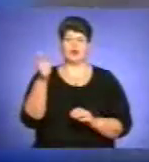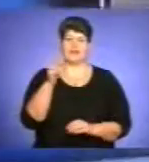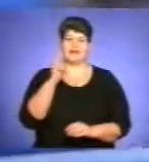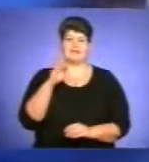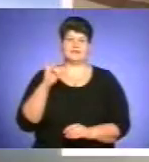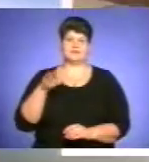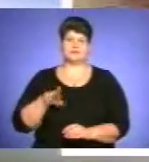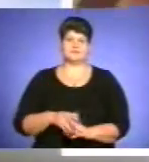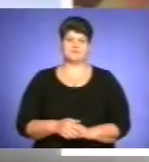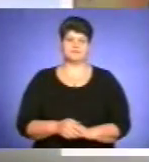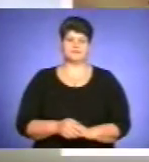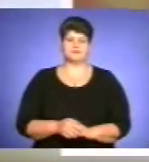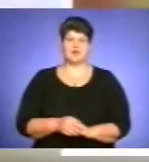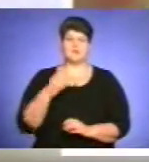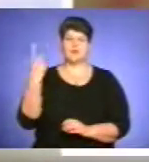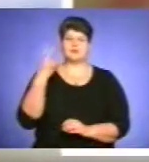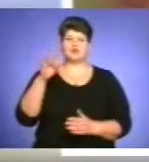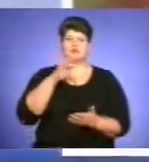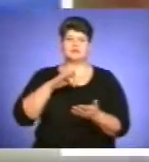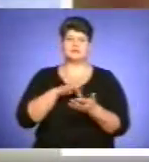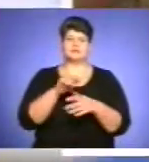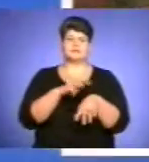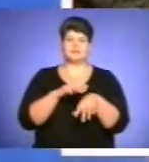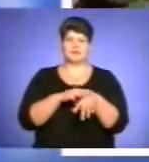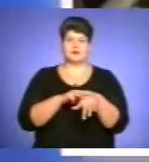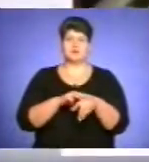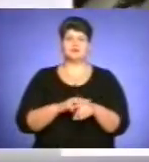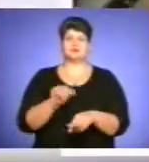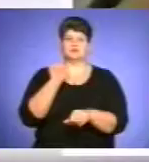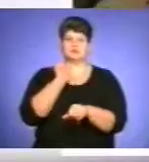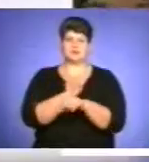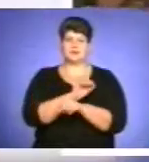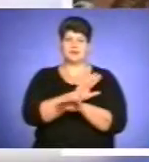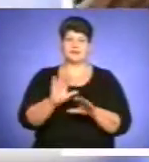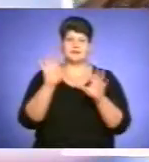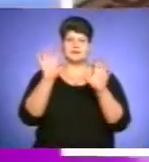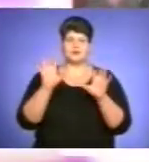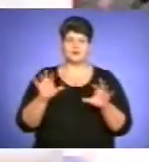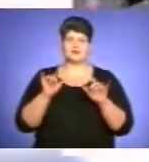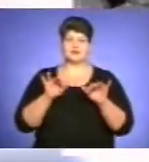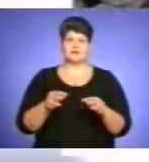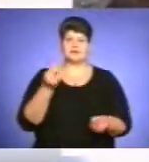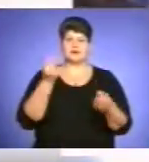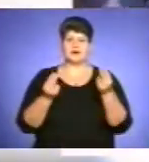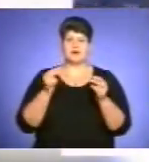У обласному центрі правоохоронці припинили незаконну діяльність грального закладу.